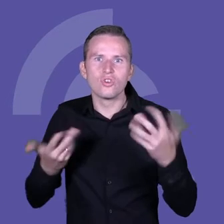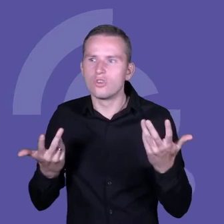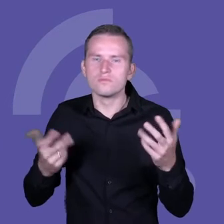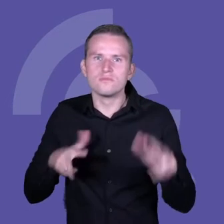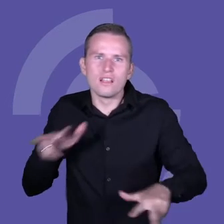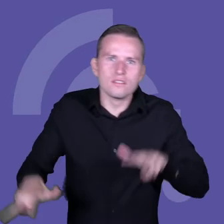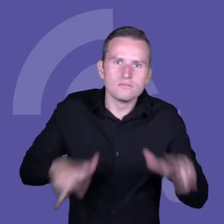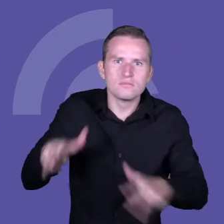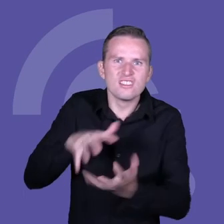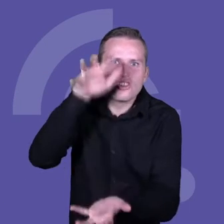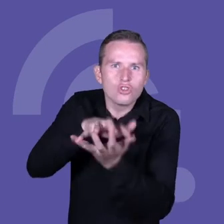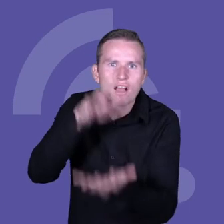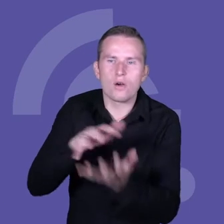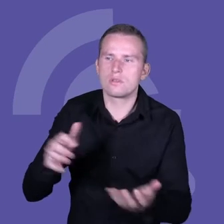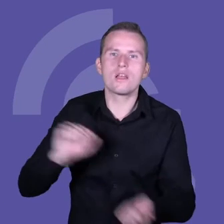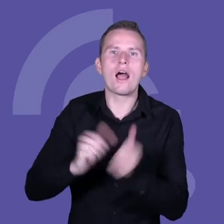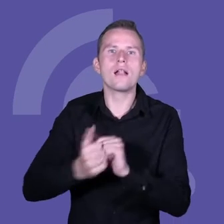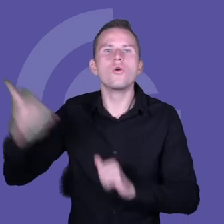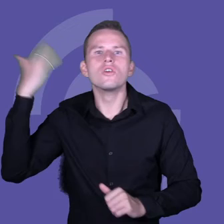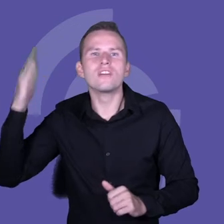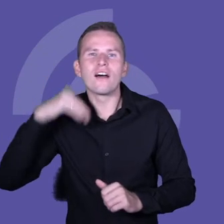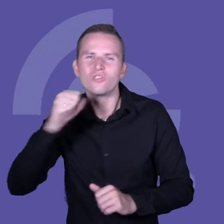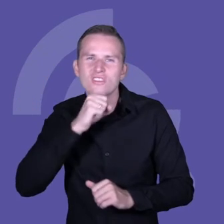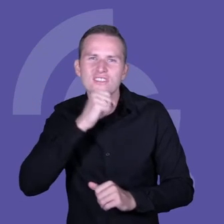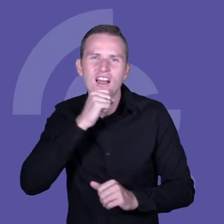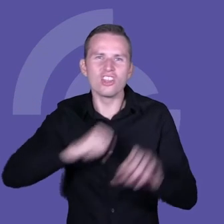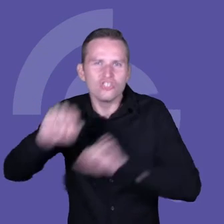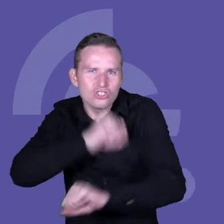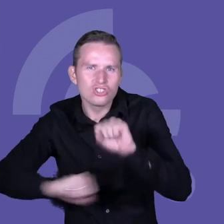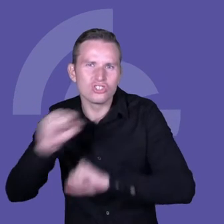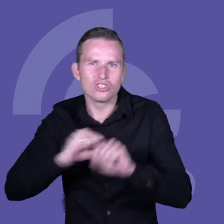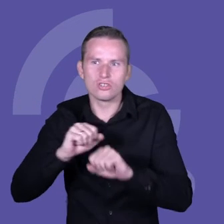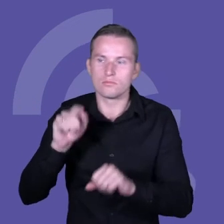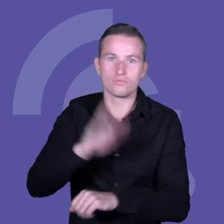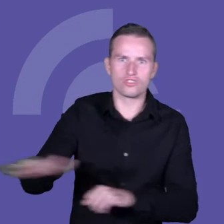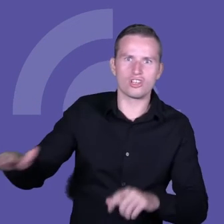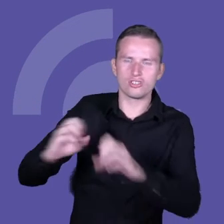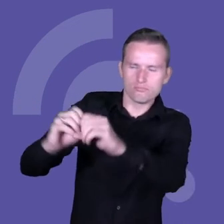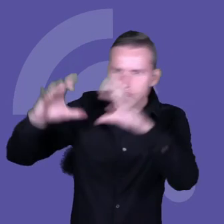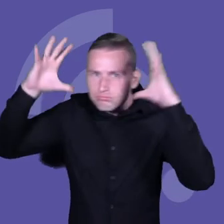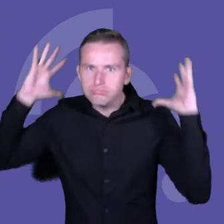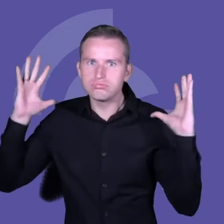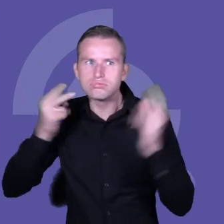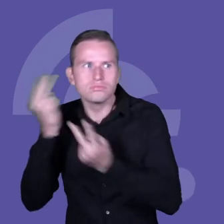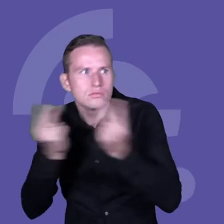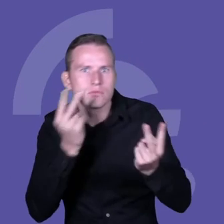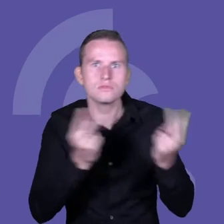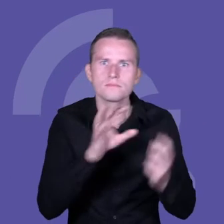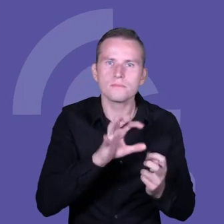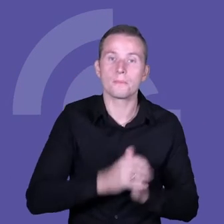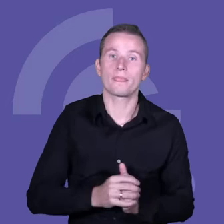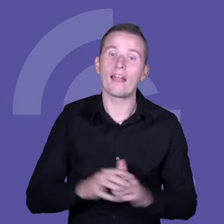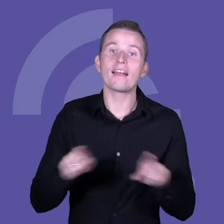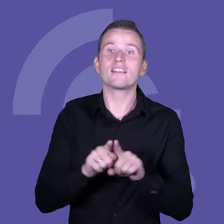ale także w medycynie do przeprowadzania operacji w wielu innych dziedzinach. Bardzo świeża sprawa, czyli szczepionki